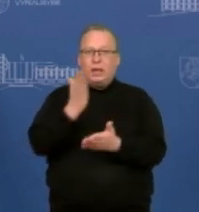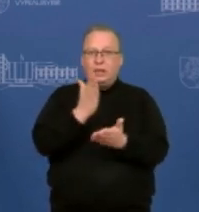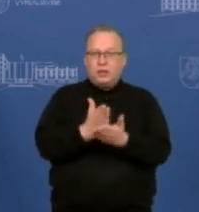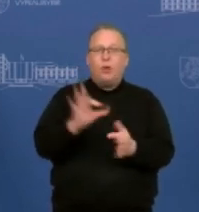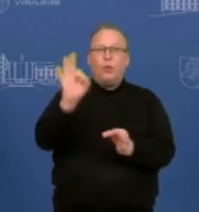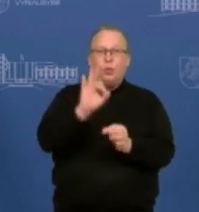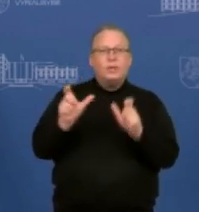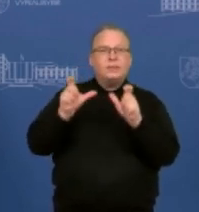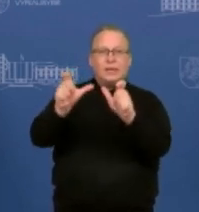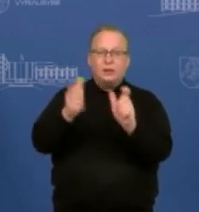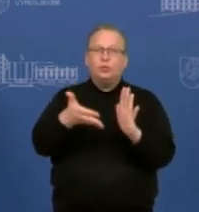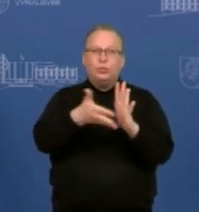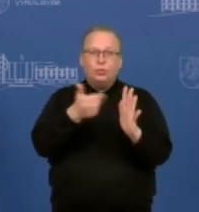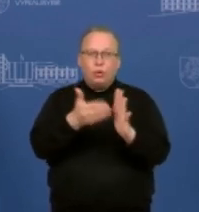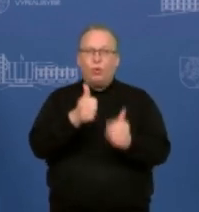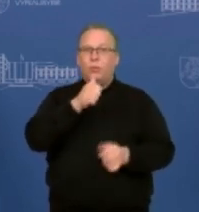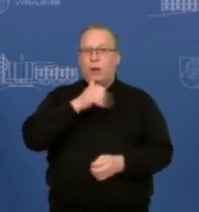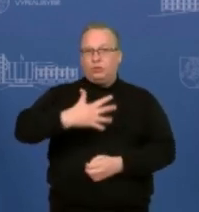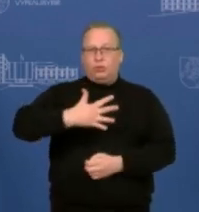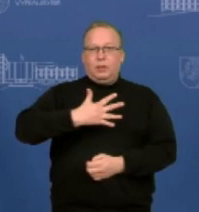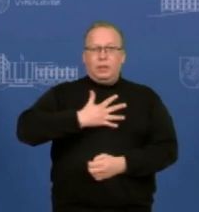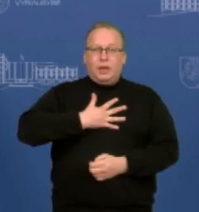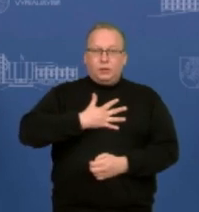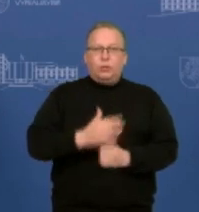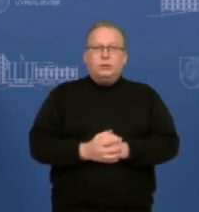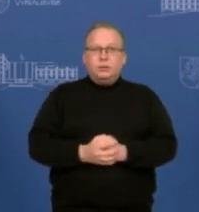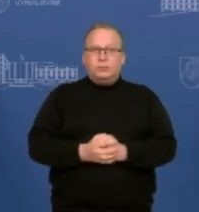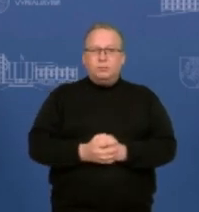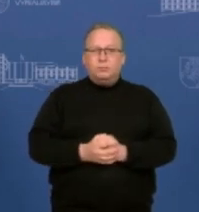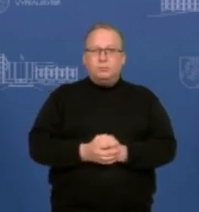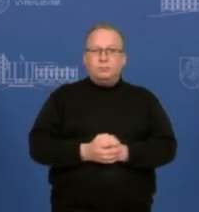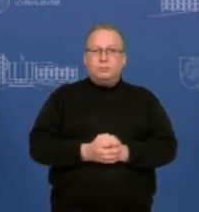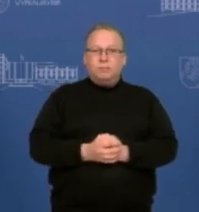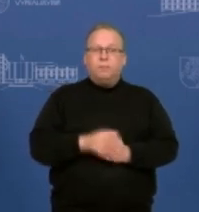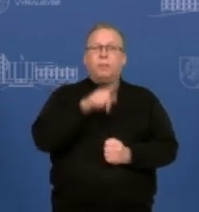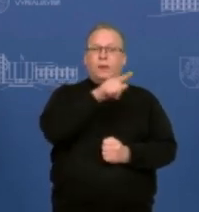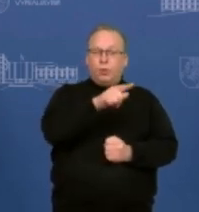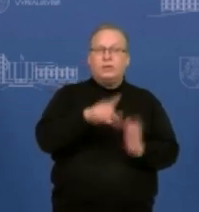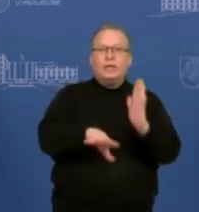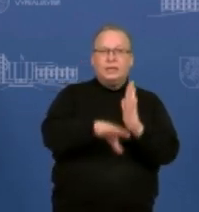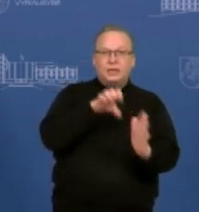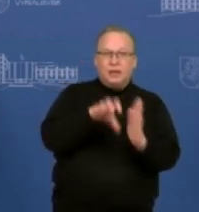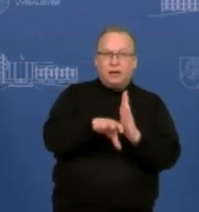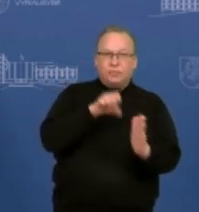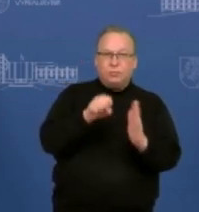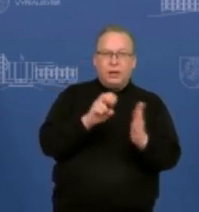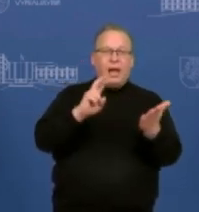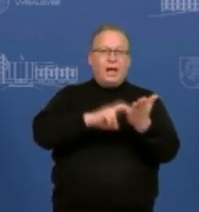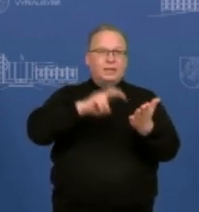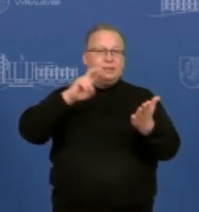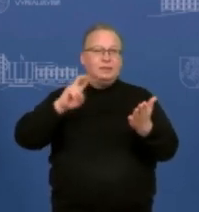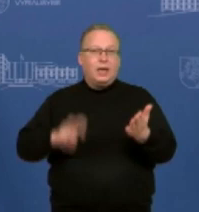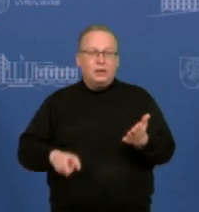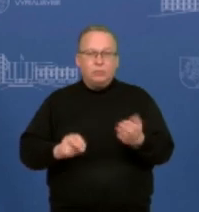dėl sankcijų. Ir pavyzdžiui, Kanados žingsniai dėl naftos sankcionavimo, arba atsisakimo, kaip